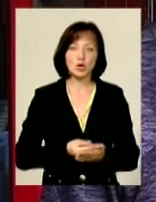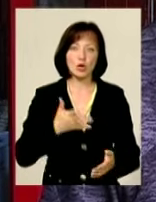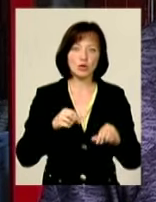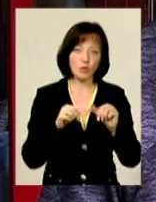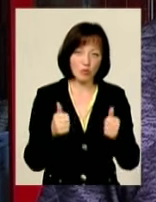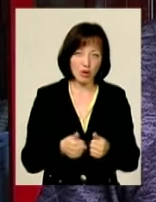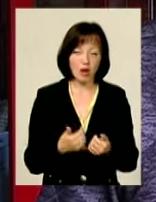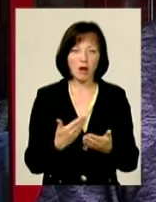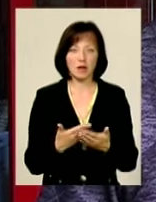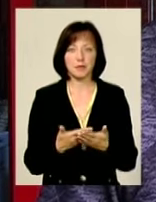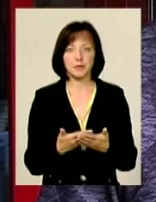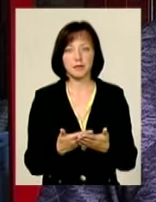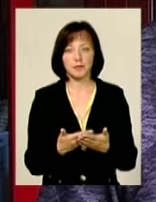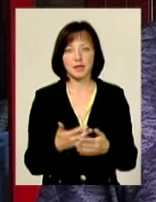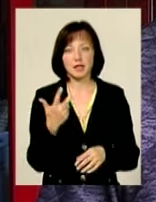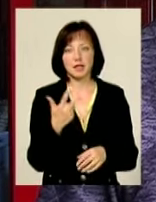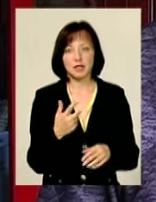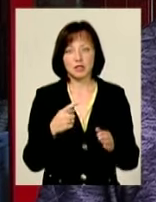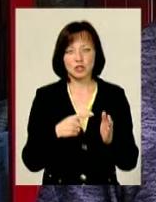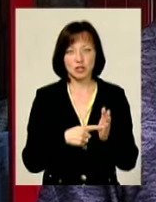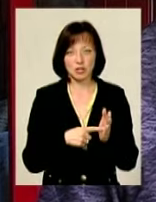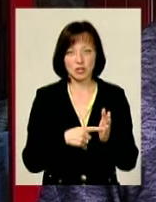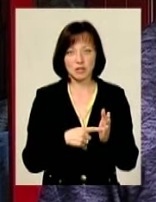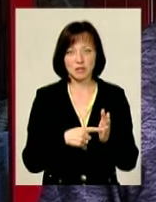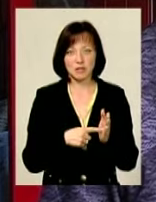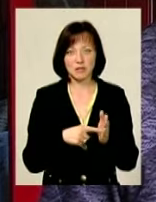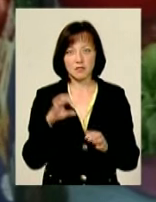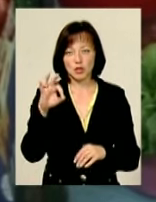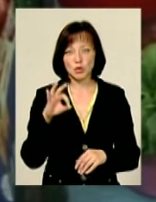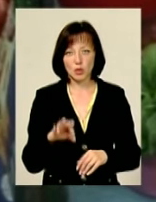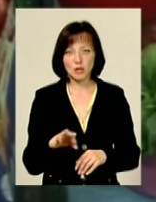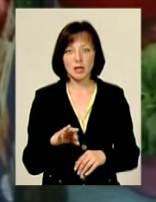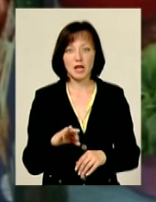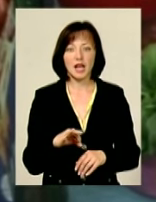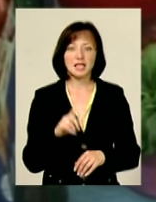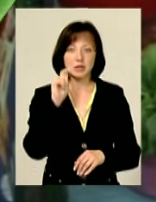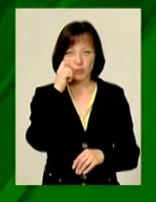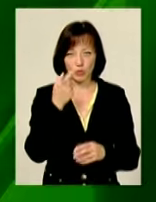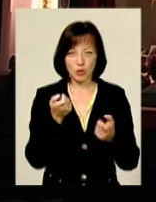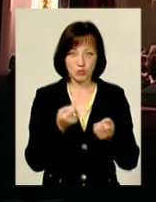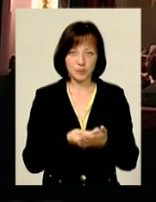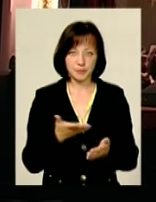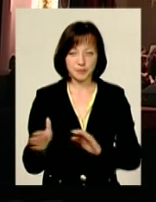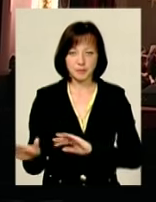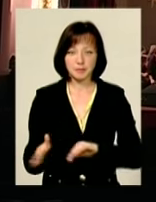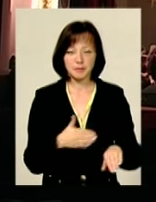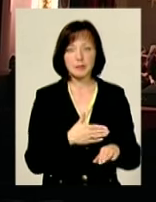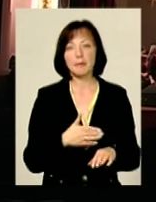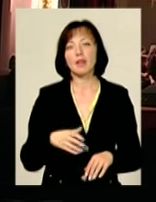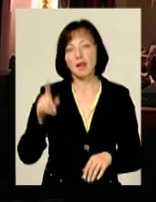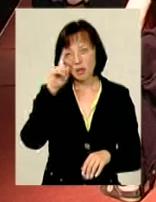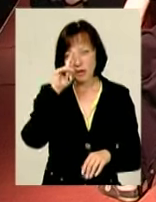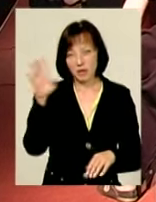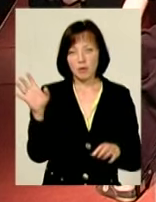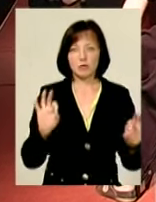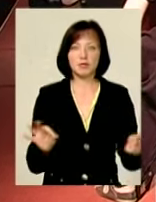на 36,8% і 4,3 – цибуля. Бетховен, Глієр та